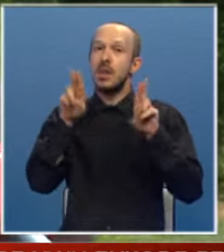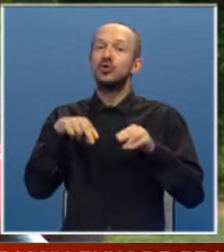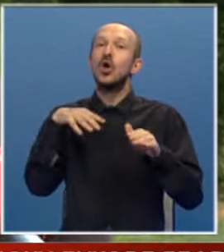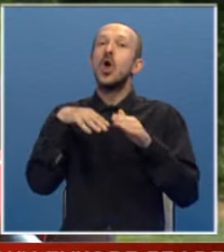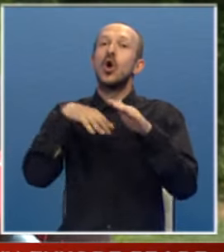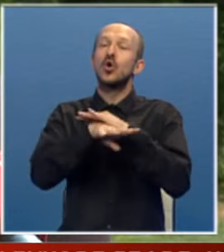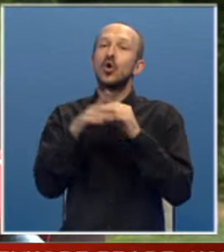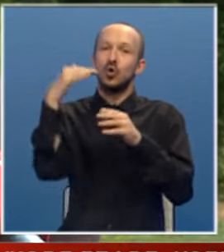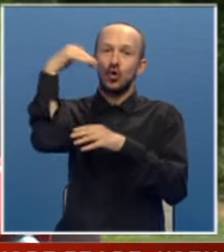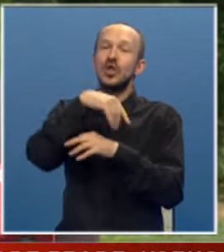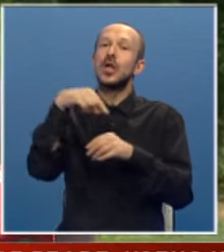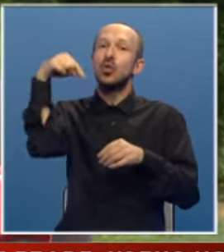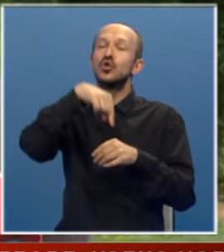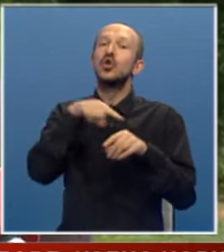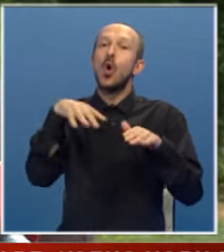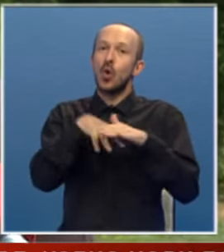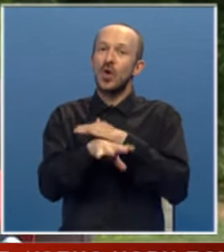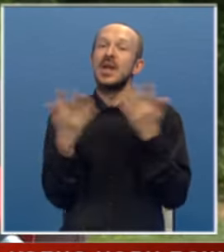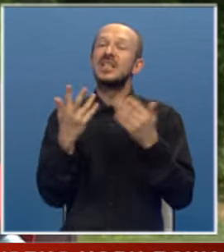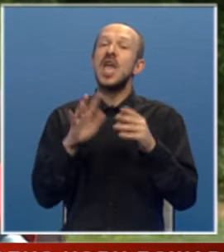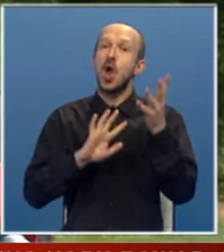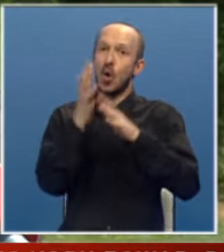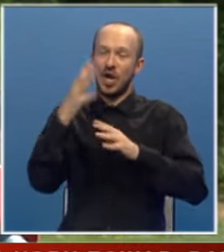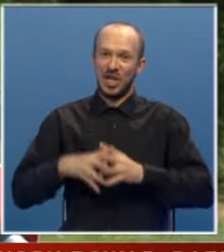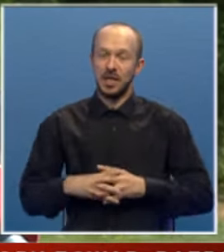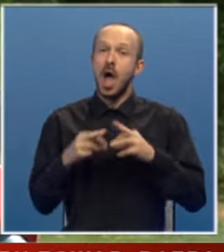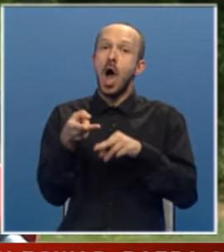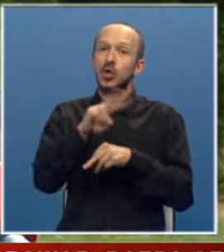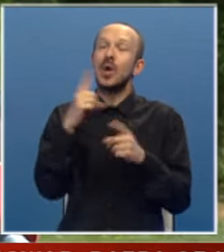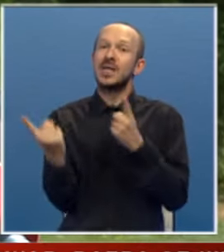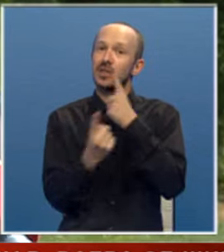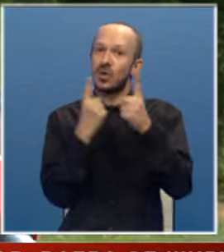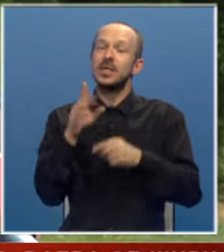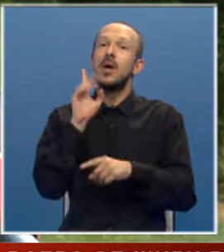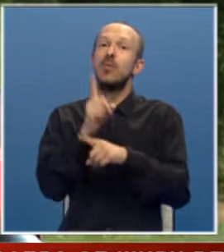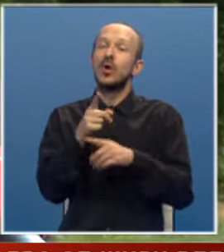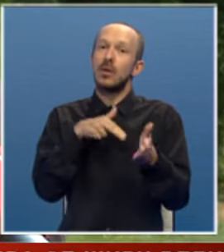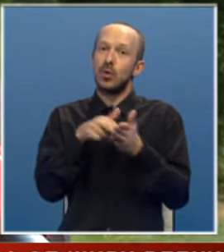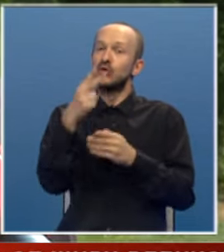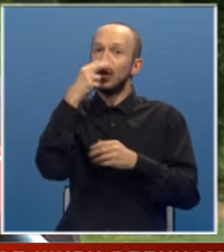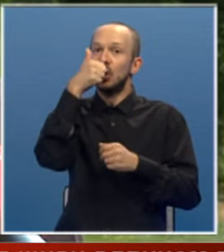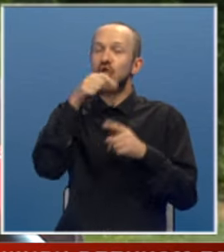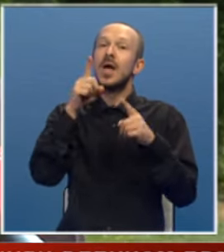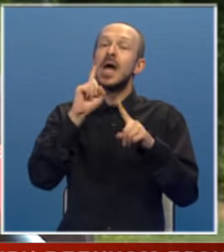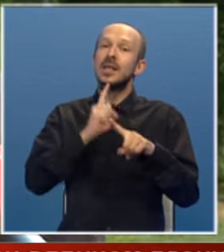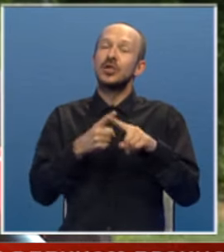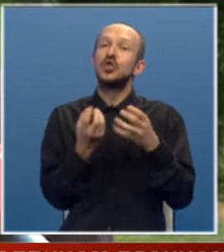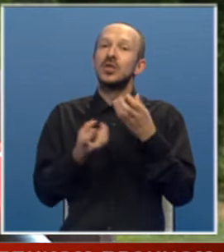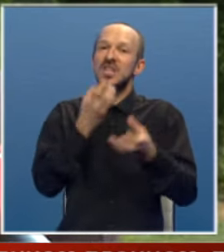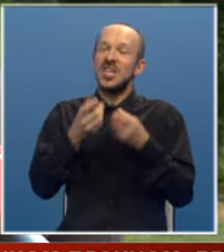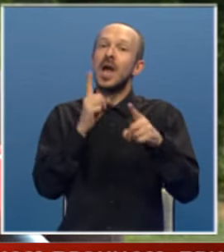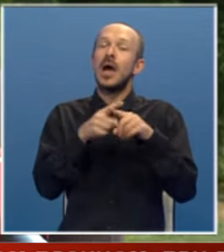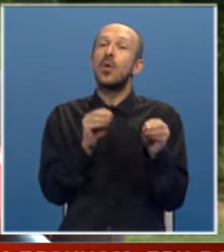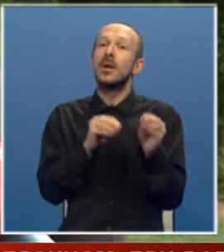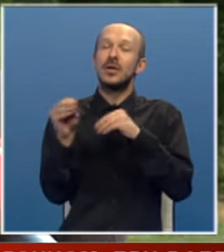krošnji da dođe dole do korena gde gori. A druga situacija, oni moraju da prođu i da vide šta to tačno tinja i kako se